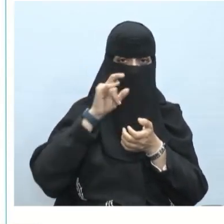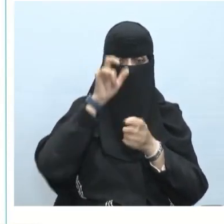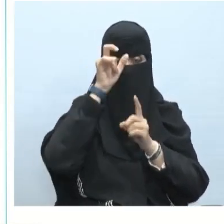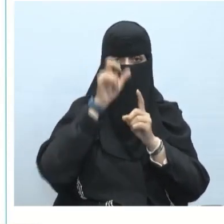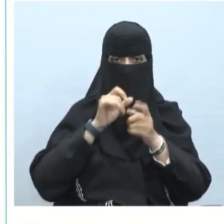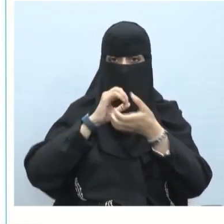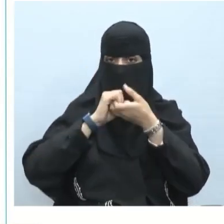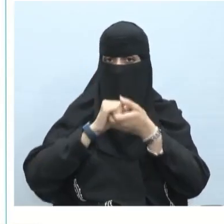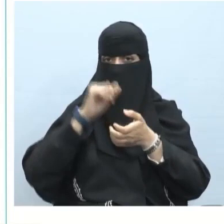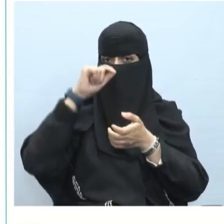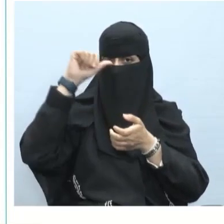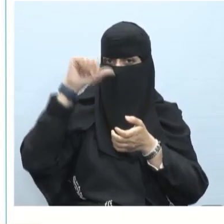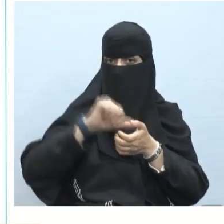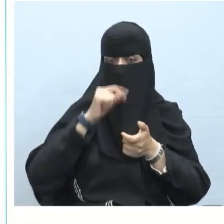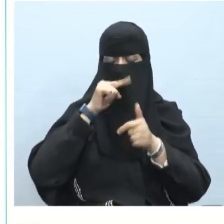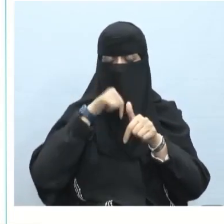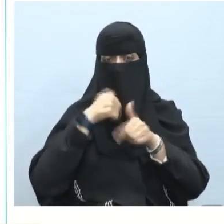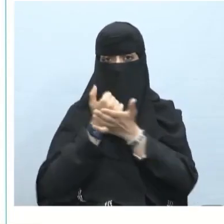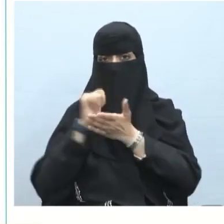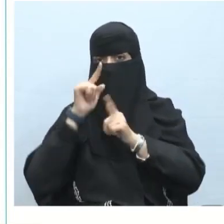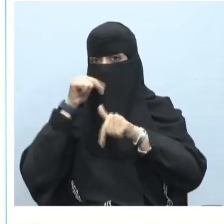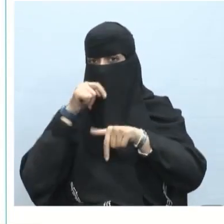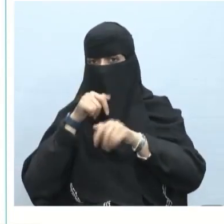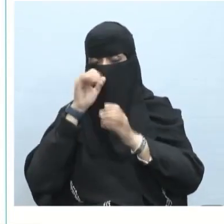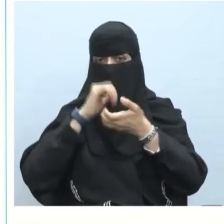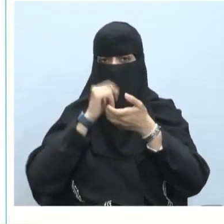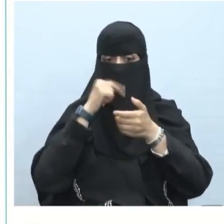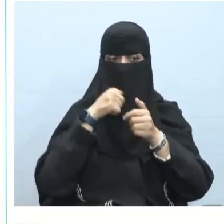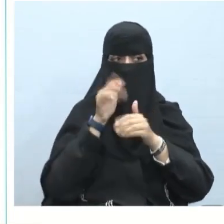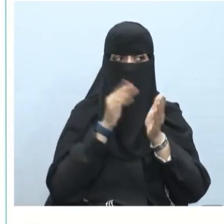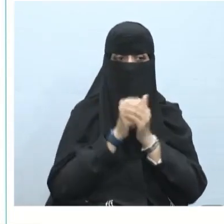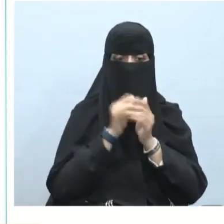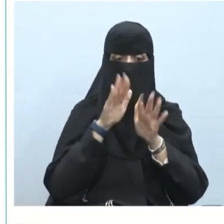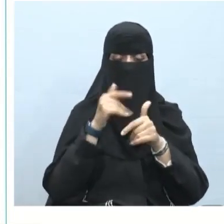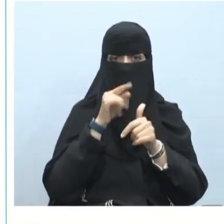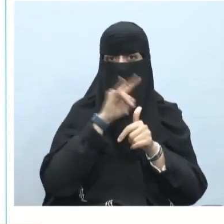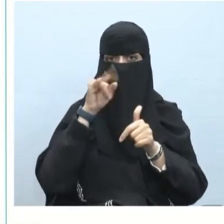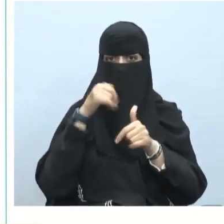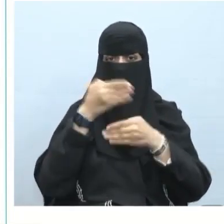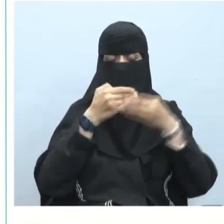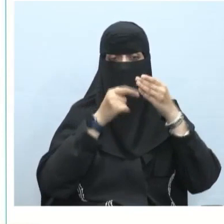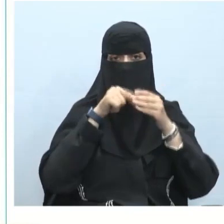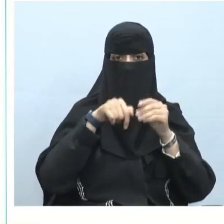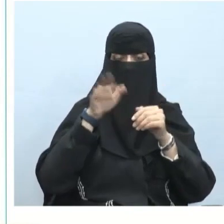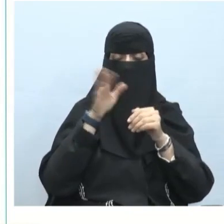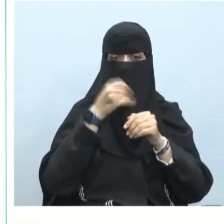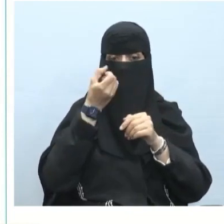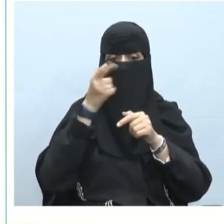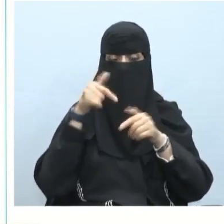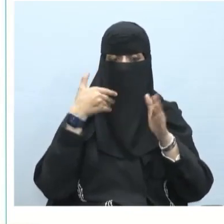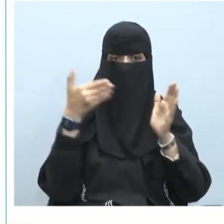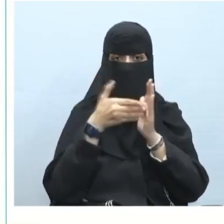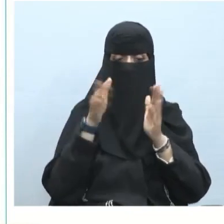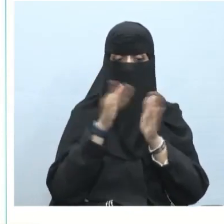يكون صديقة سوء ونثبت أن يكون صديقة خير لا حرف عطف مبني على السكون ما انتهى بألف